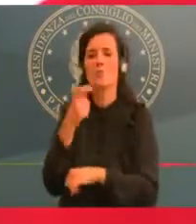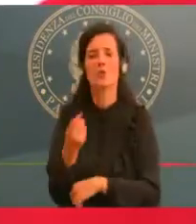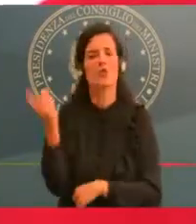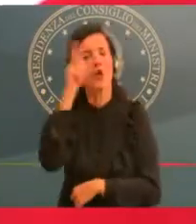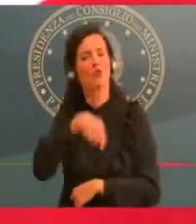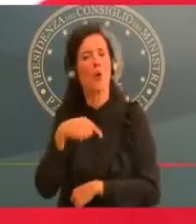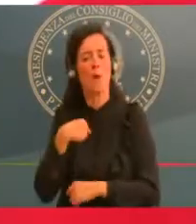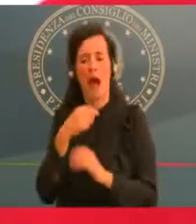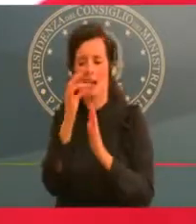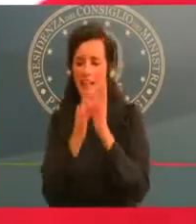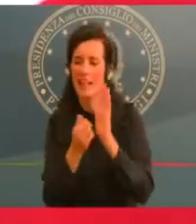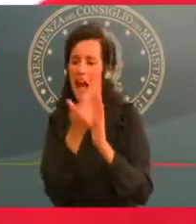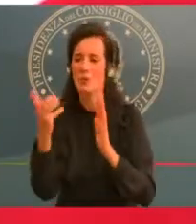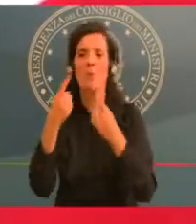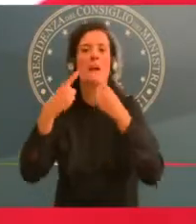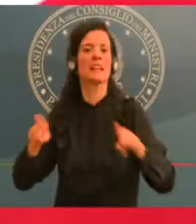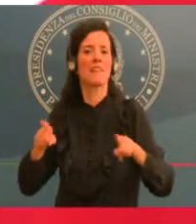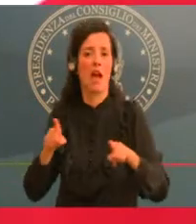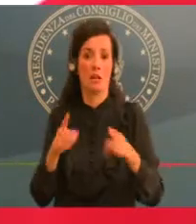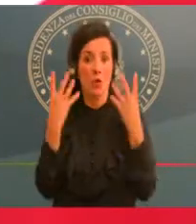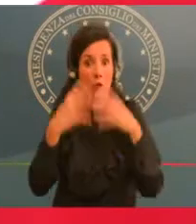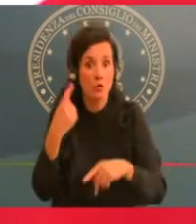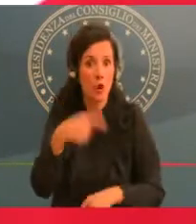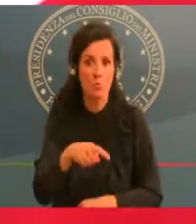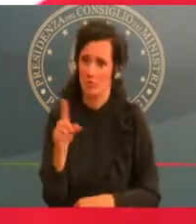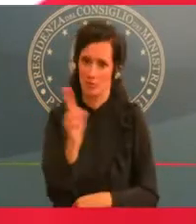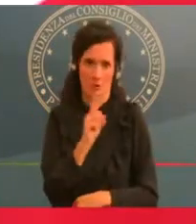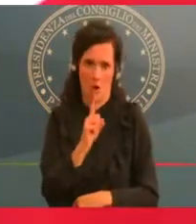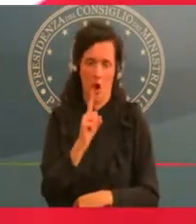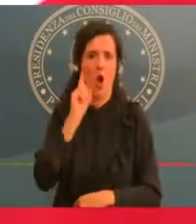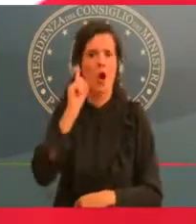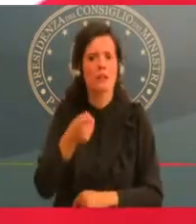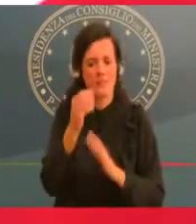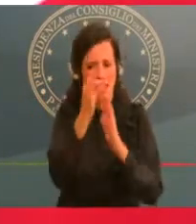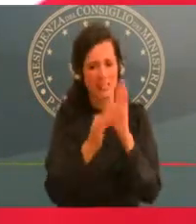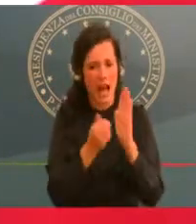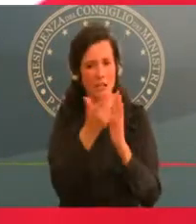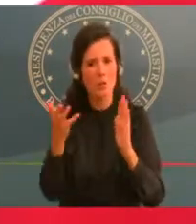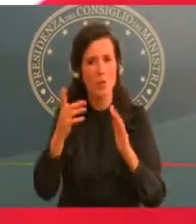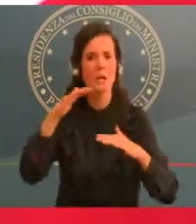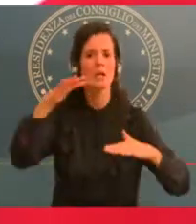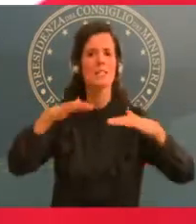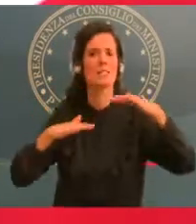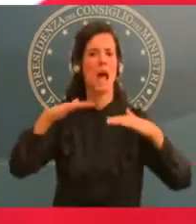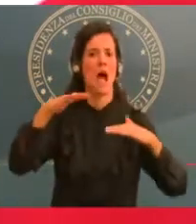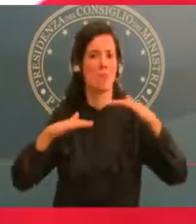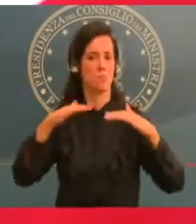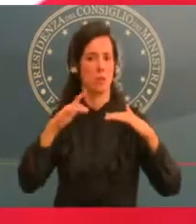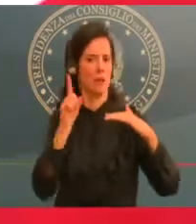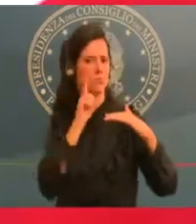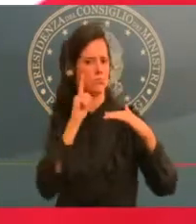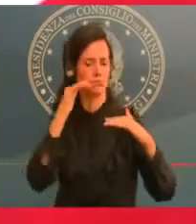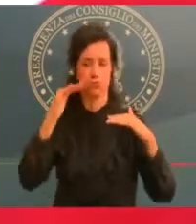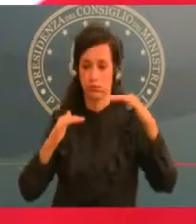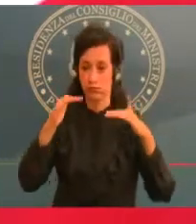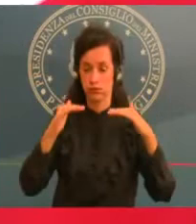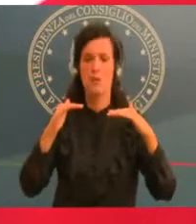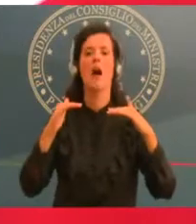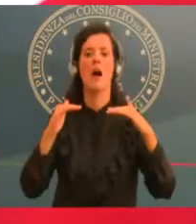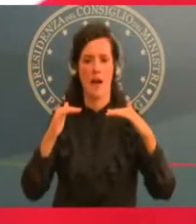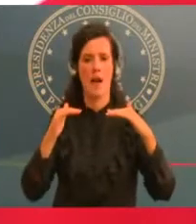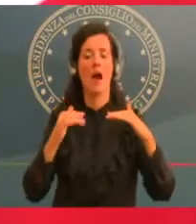previsto sempre sulla scorta delle indicazioni scientifiche che ci sono state suggerite che ci debba essere una